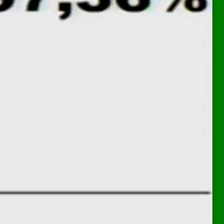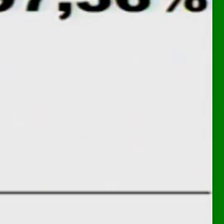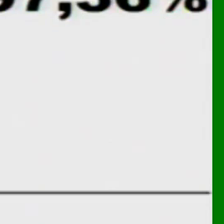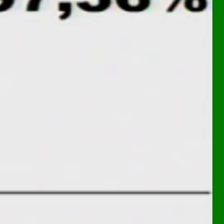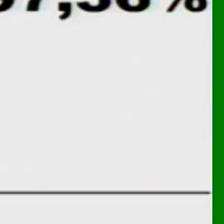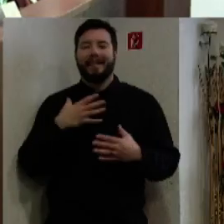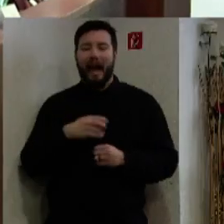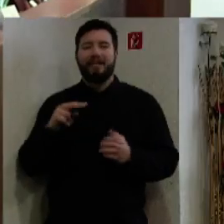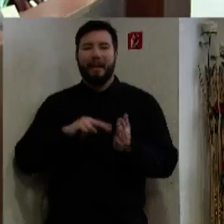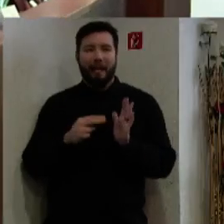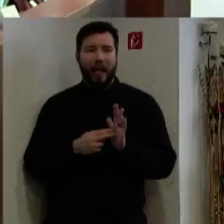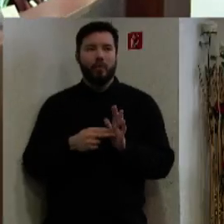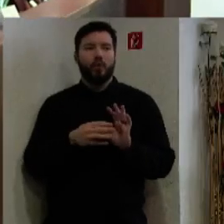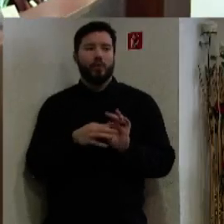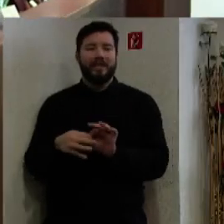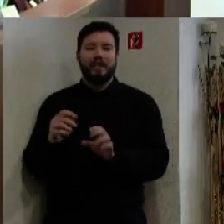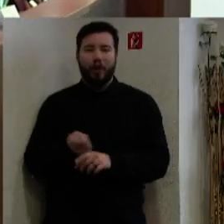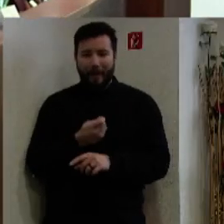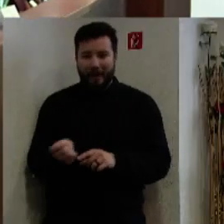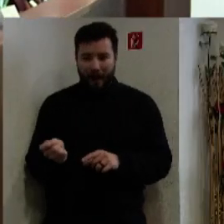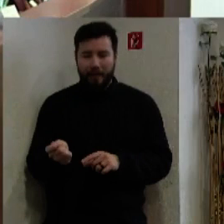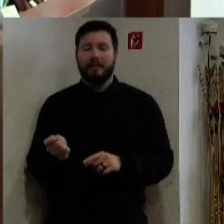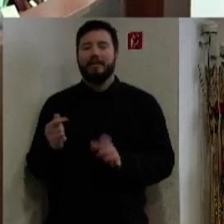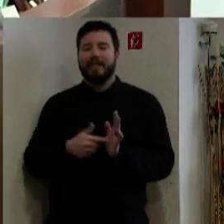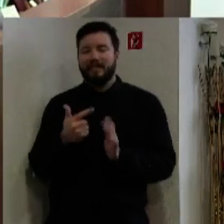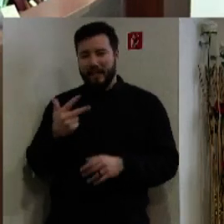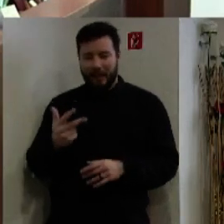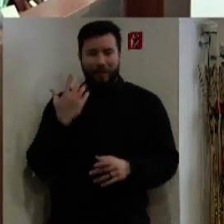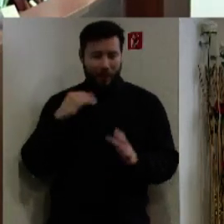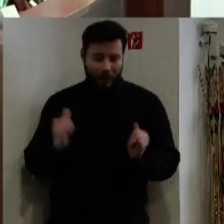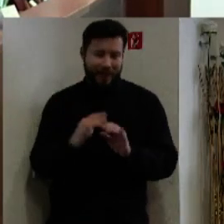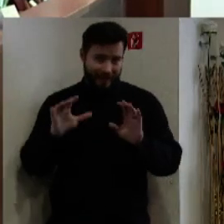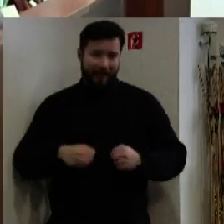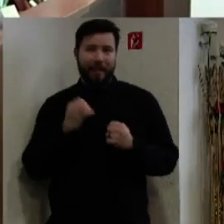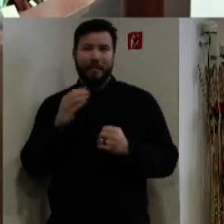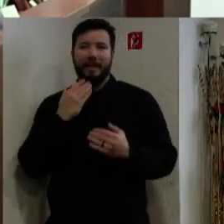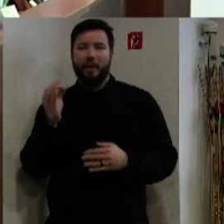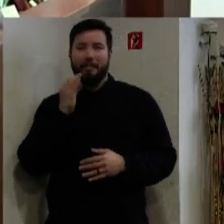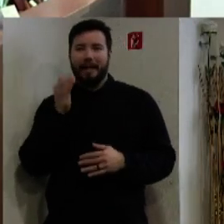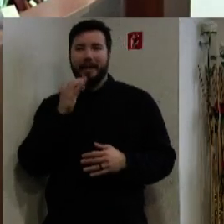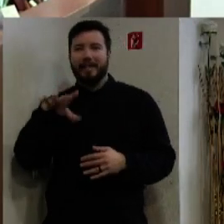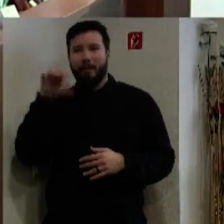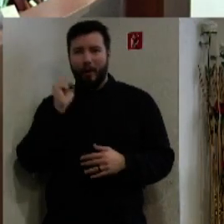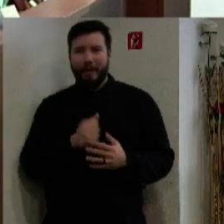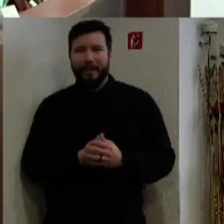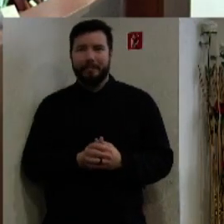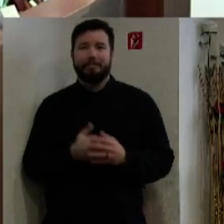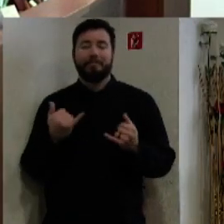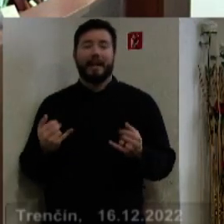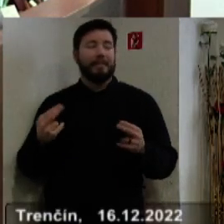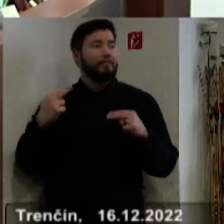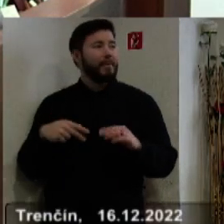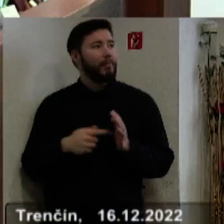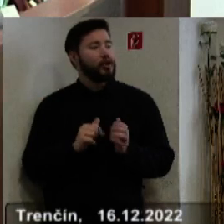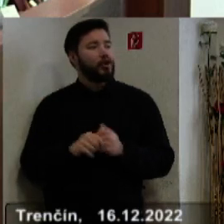plánu súvislých oprav CZ 2., 3., 3., 1., dodateľským spôsobom na rok 2023. Ďakujeme pekne za pochopenie. Prejdeme k bodu teraz